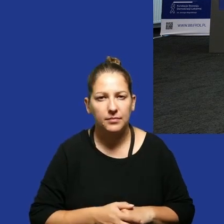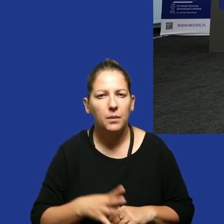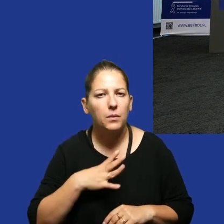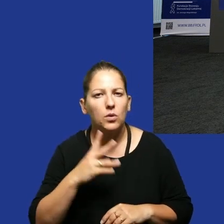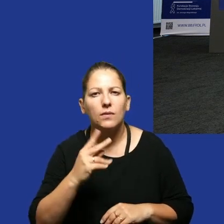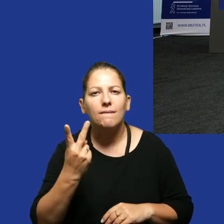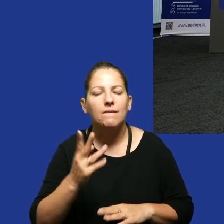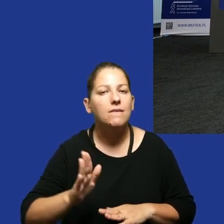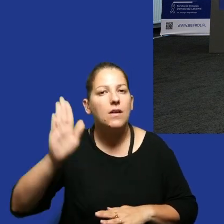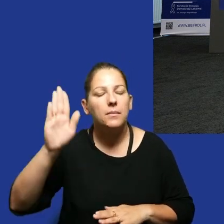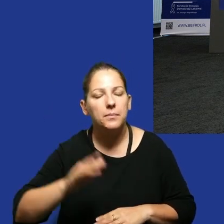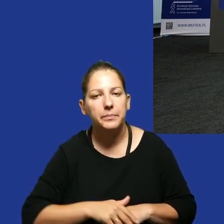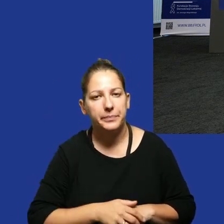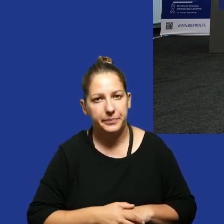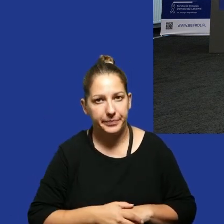jeszcze dwa zgłoszenia.